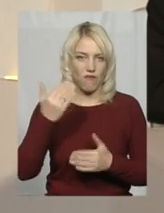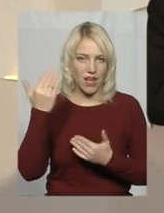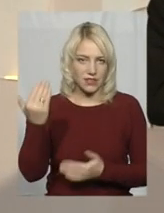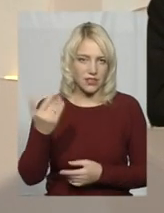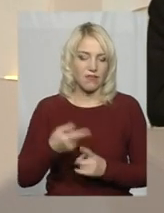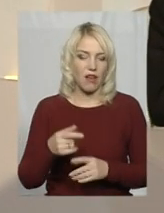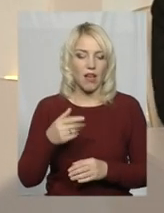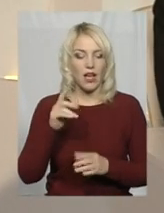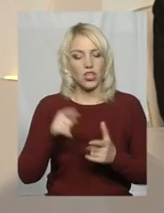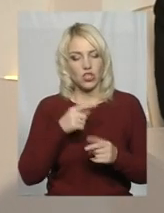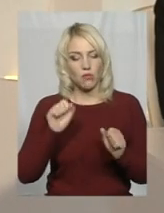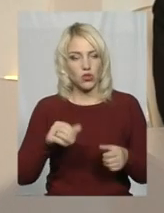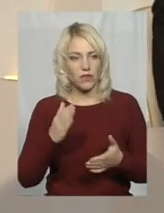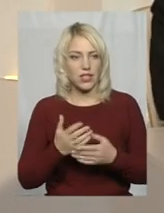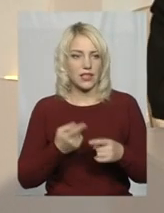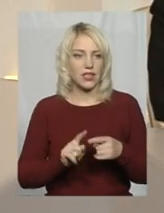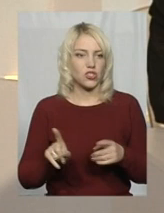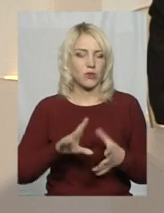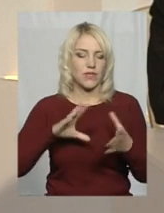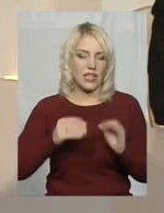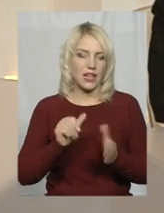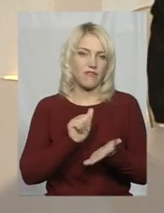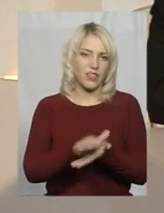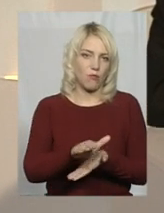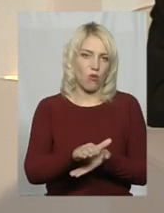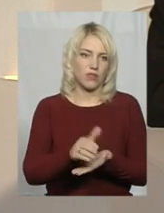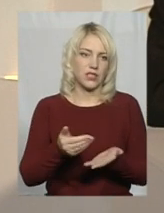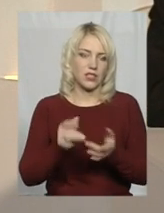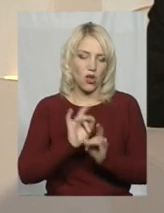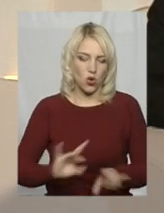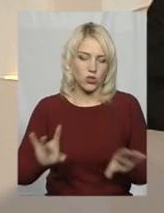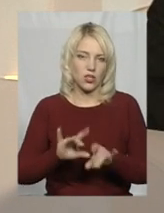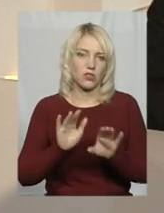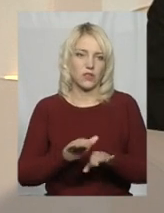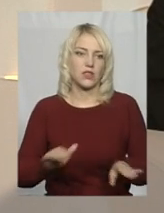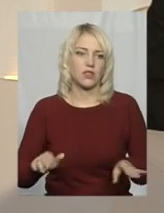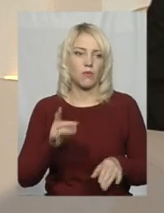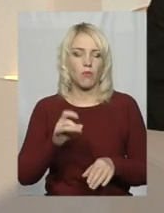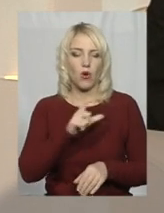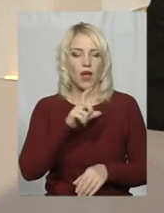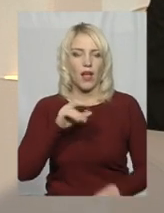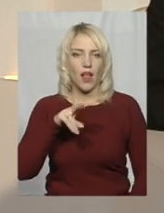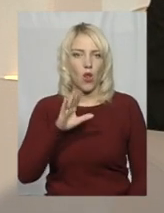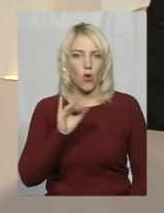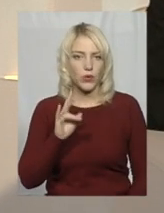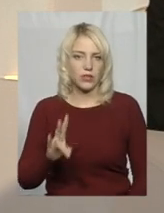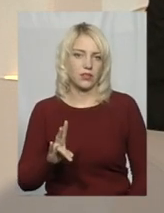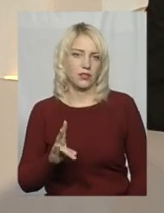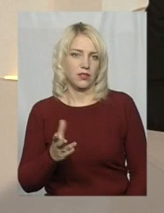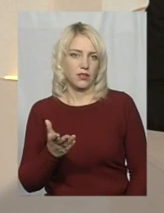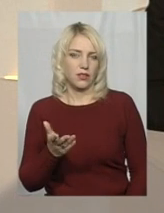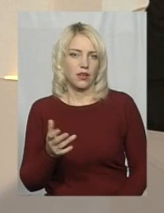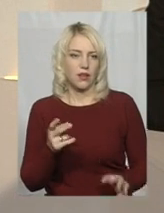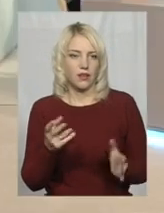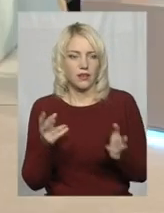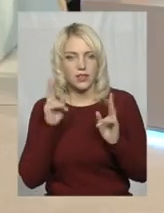те, щоб взагалі відмовитися розказувати дітям про хеловін, навіть